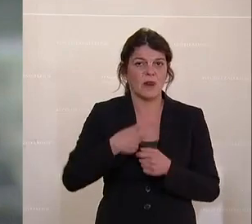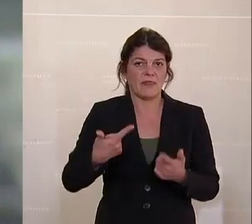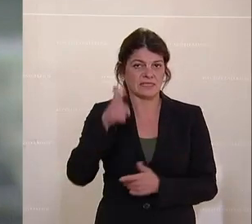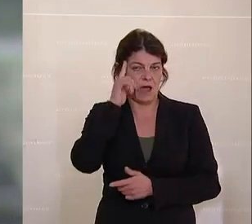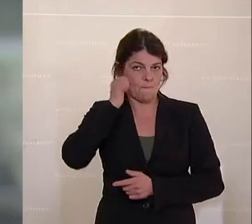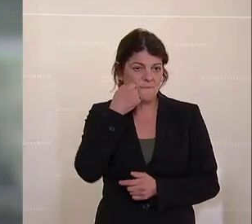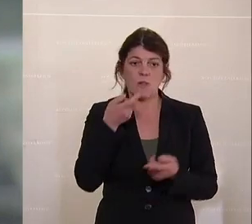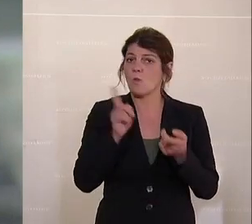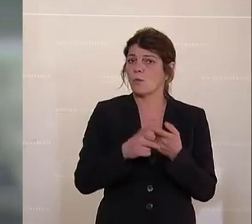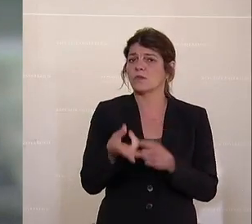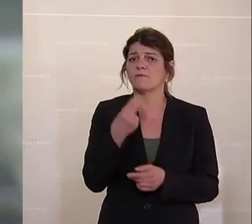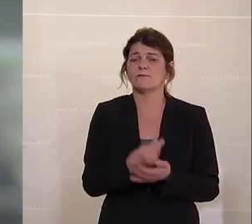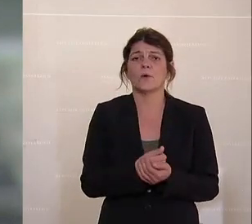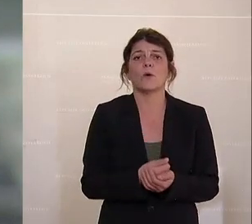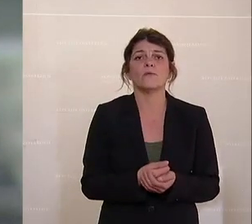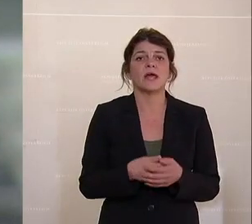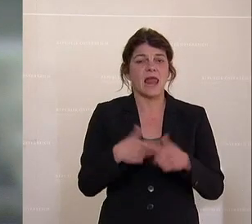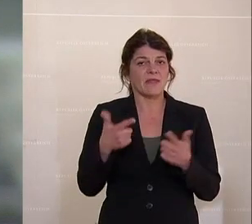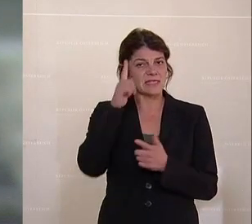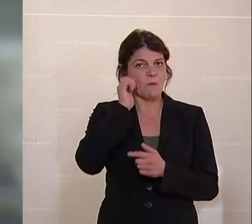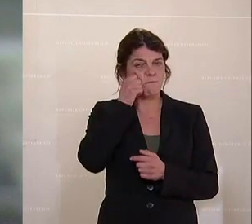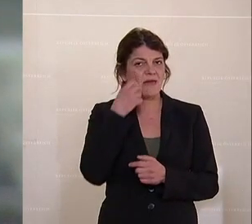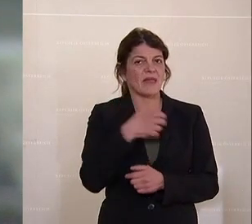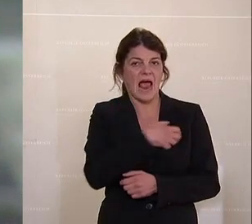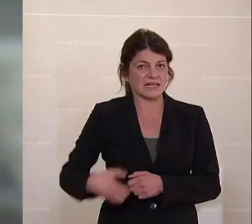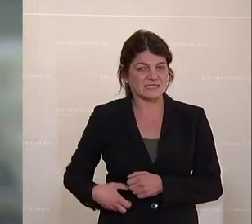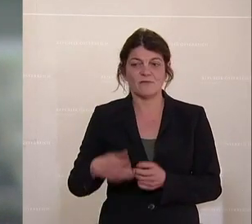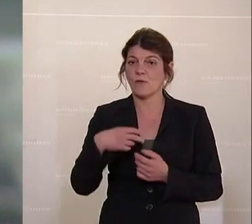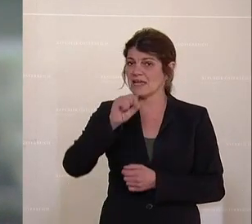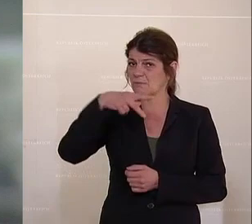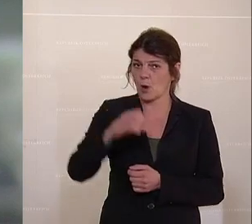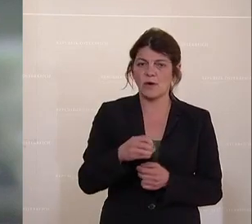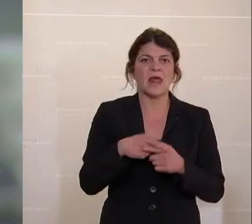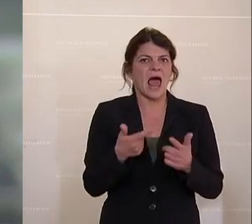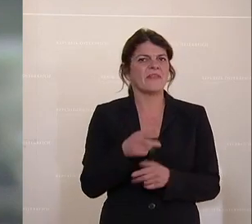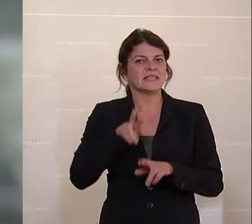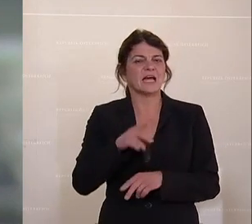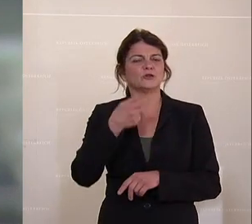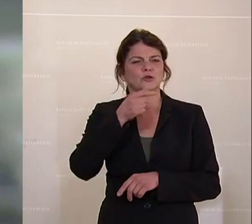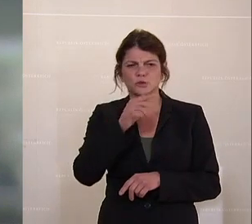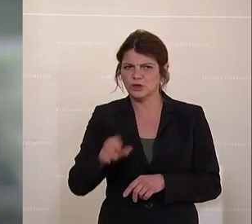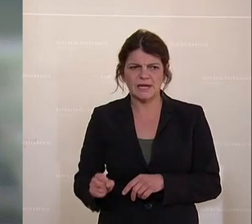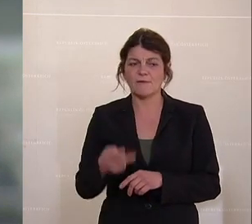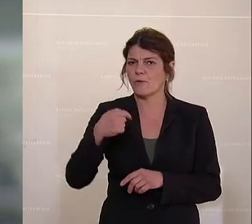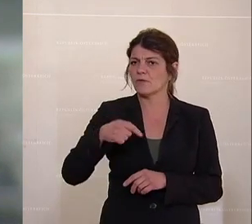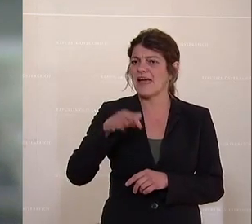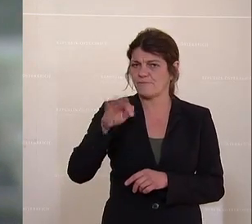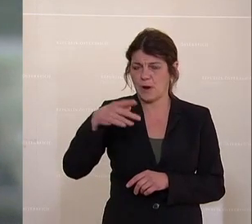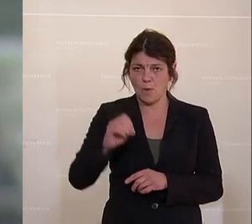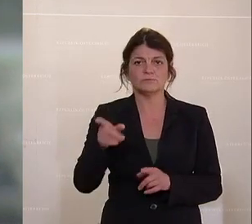Kaiser, SPÖ, und von Landesrat Schuschnig, ÖVP unterzeichnet werden soll.